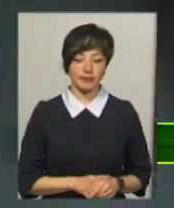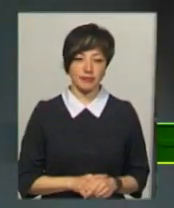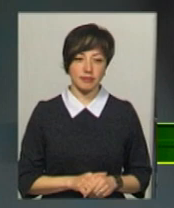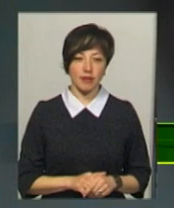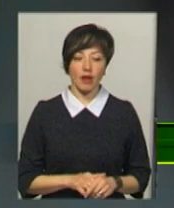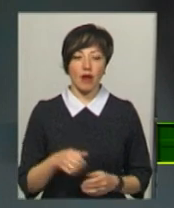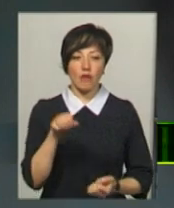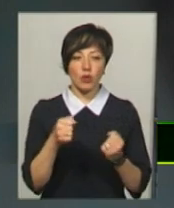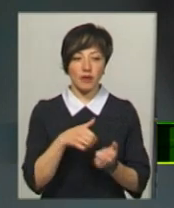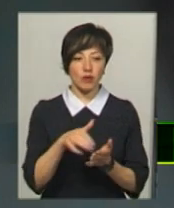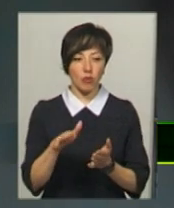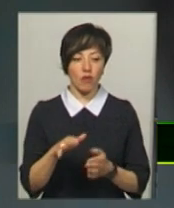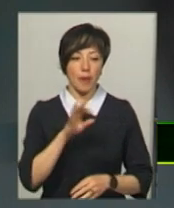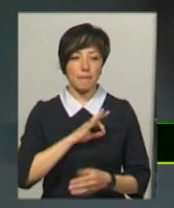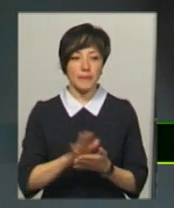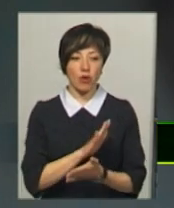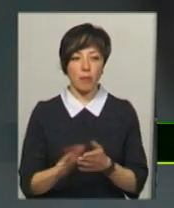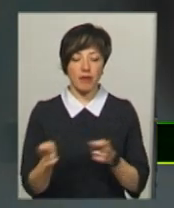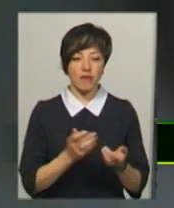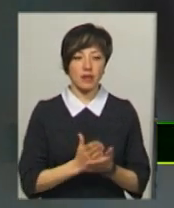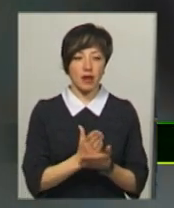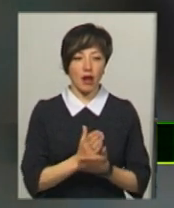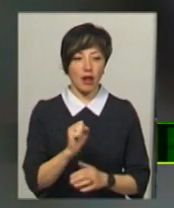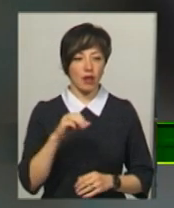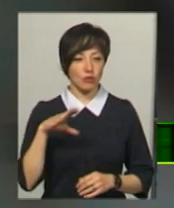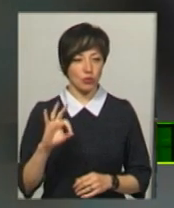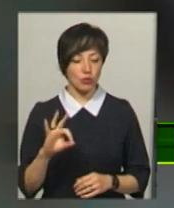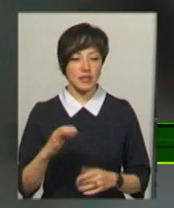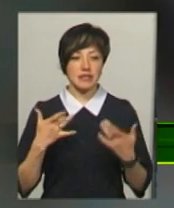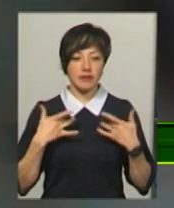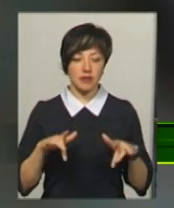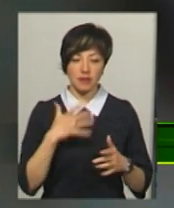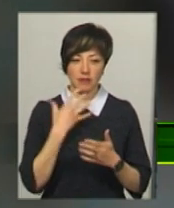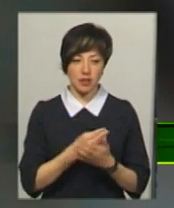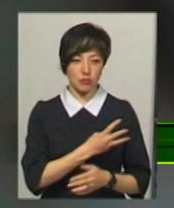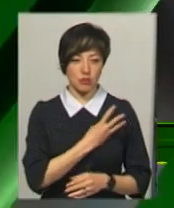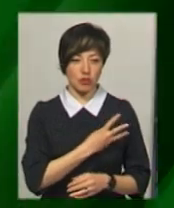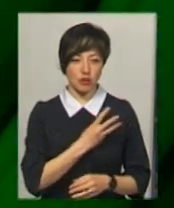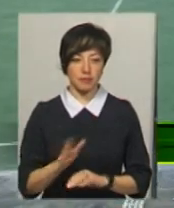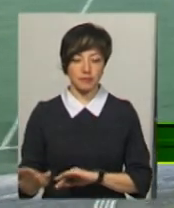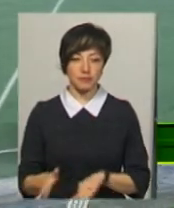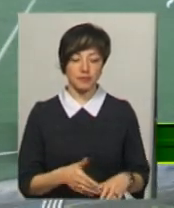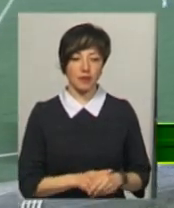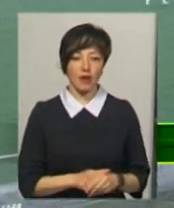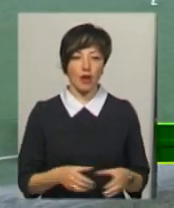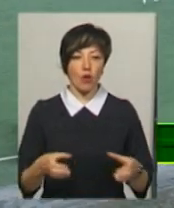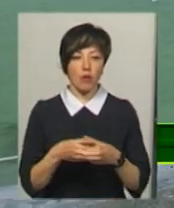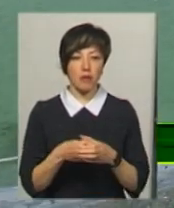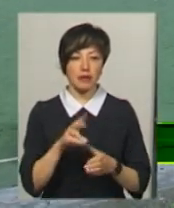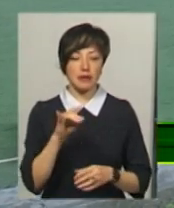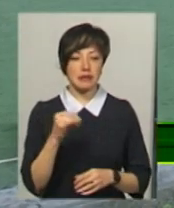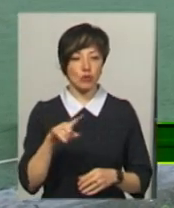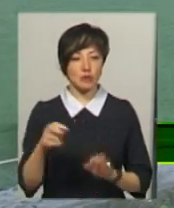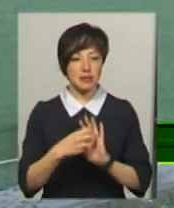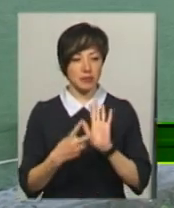Водій, котрий відмовив у пільгому перевезенні, ветерану операції об'єднаних сил звільнився за власним бажанням. Команда ліцею номер